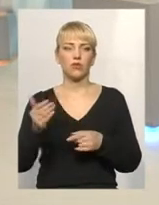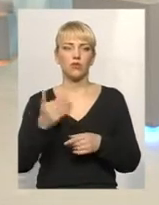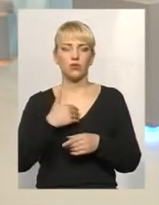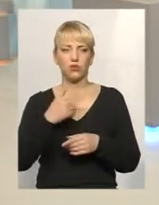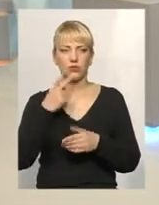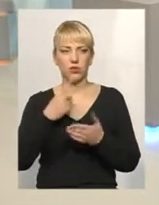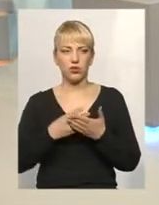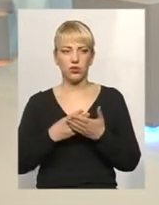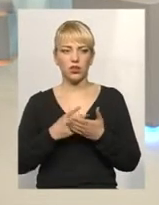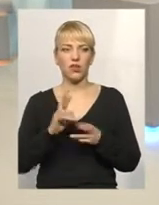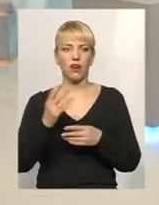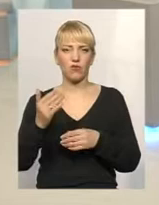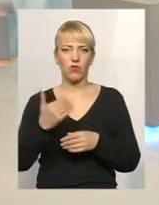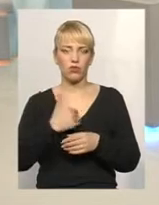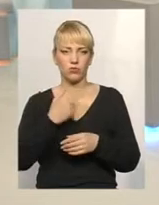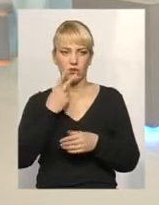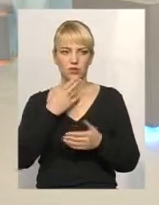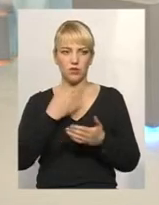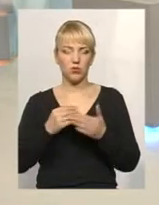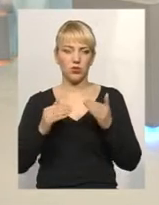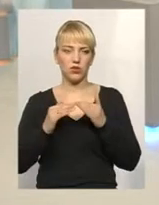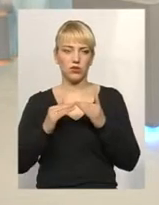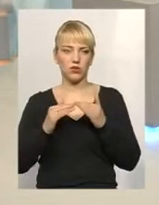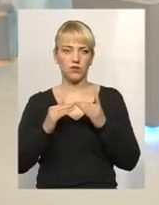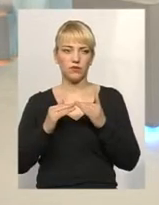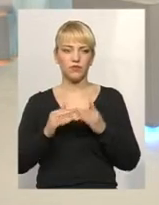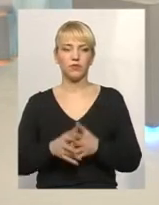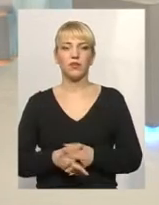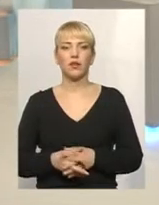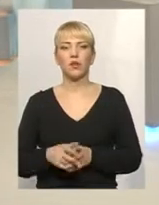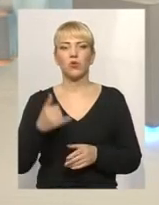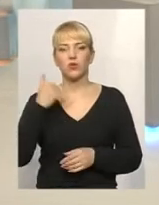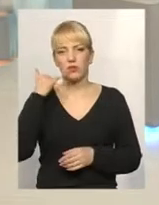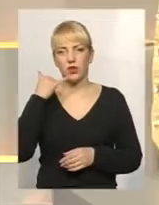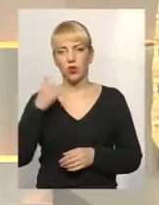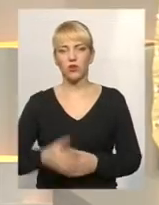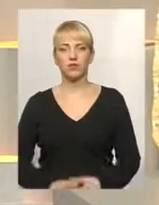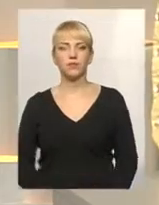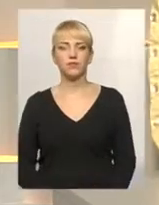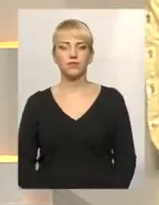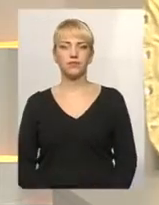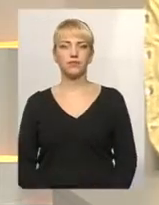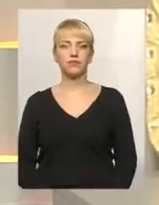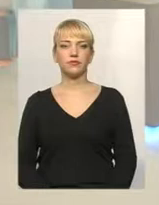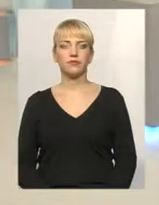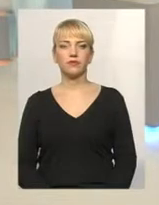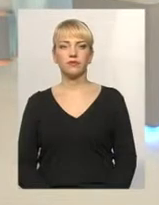своєму... Як вони хочуть бачити свій будинок і що суму... У нас є дзвінок, слухаємо вас, говоріть, будь ласка.